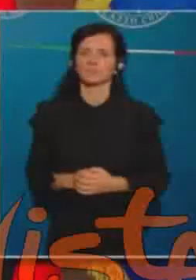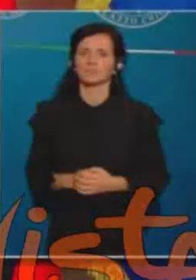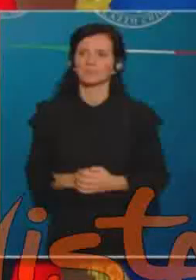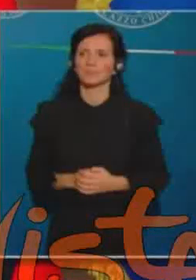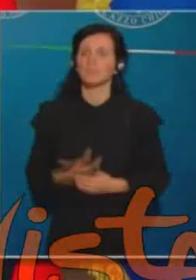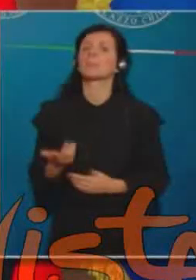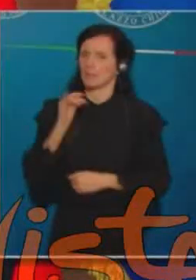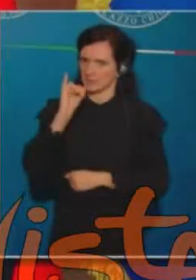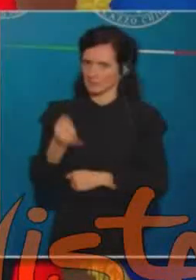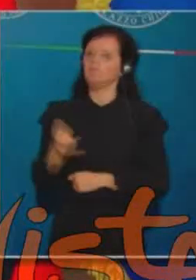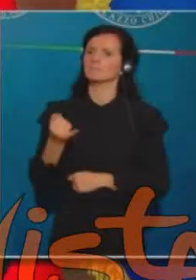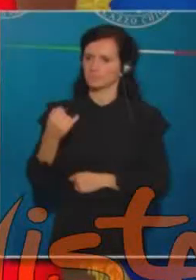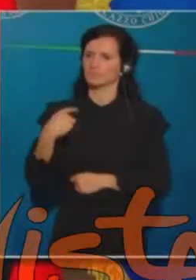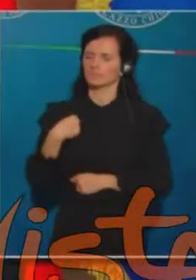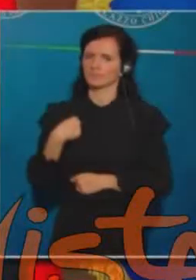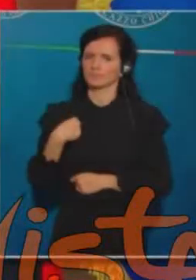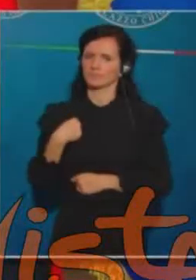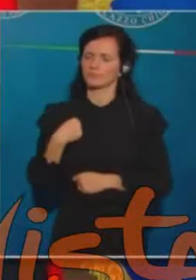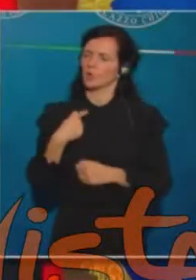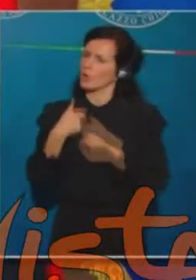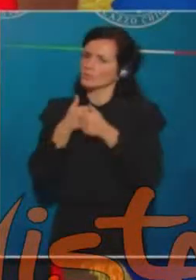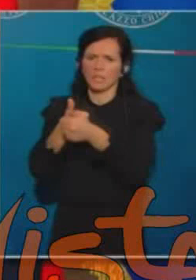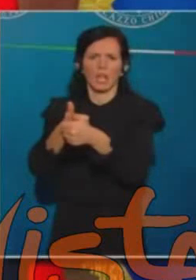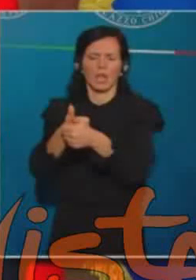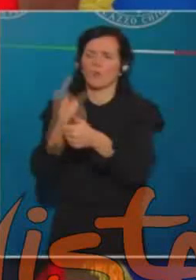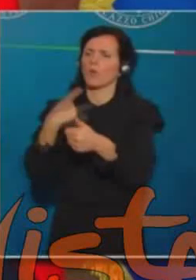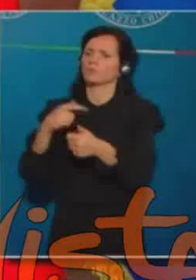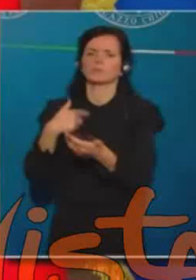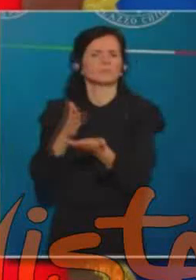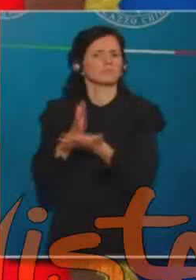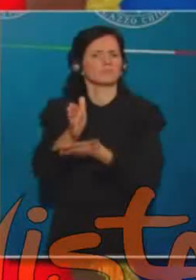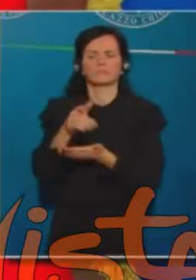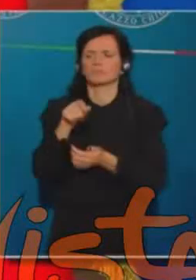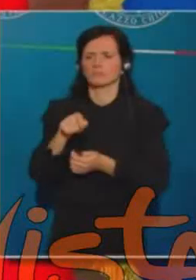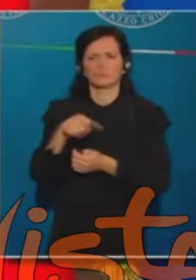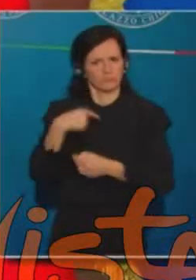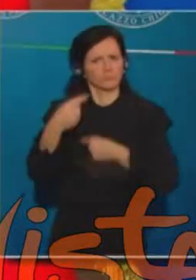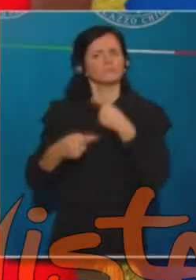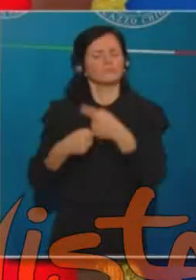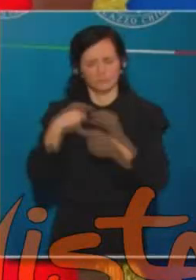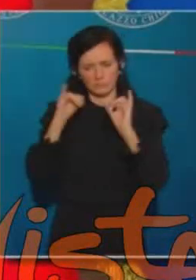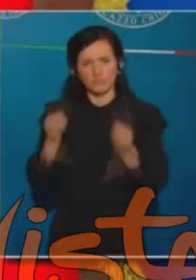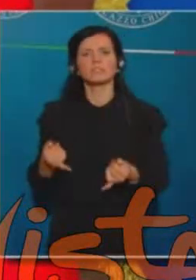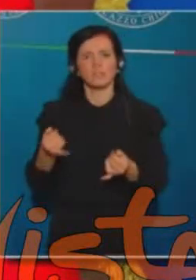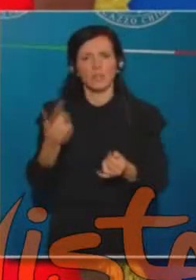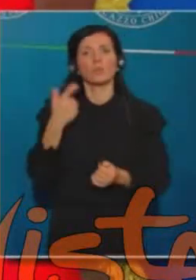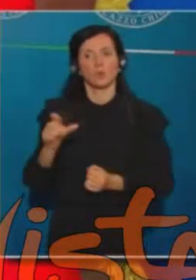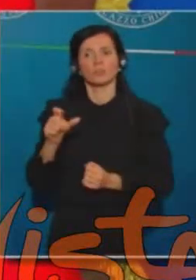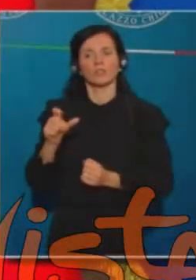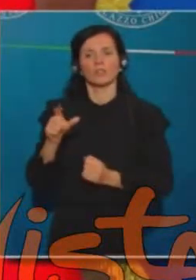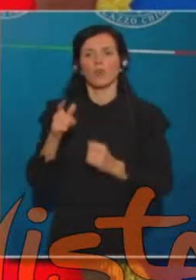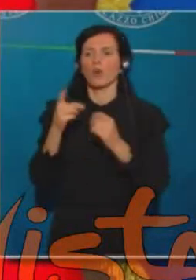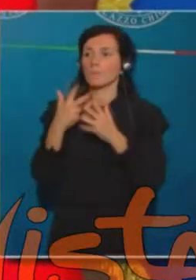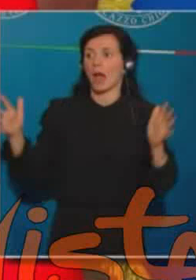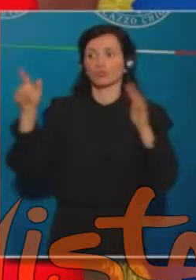Sì, prenderò iniziativa in questa direzione perché c'è stato anche un accordo tra le